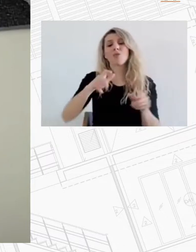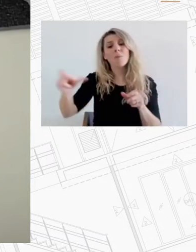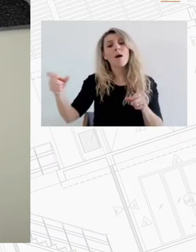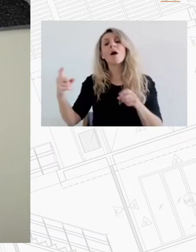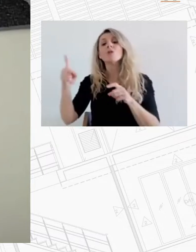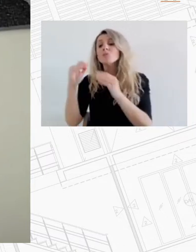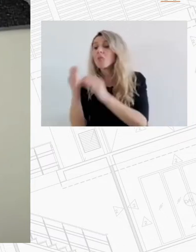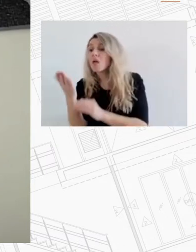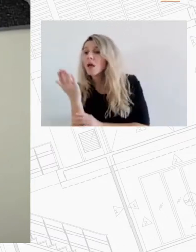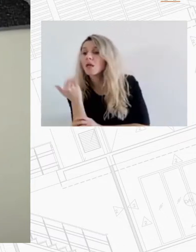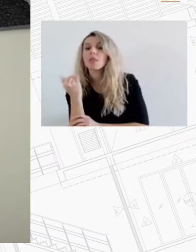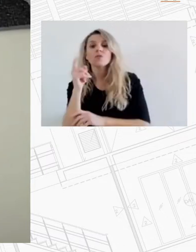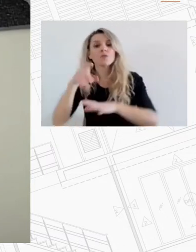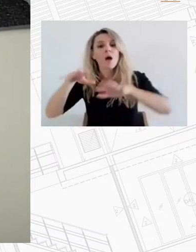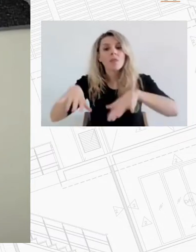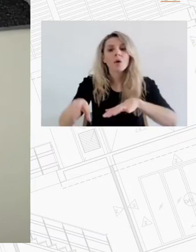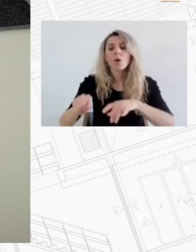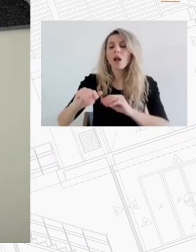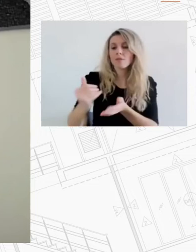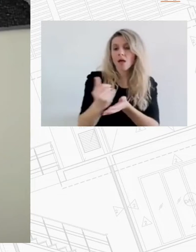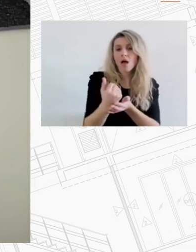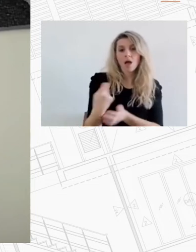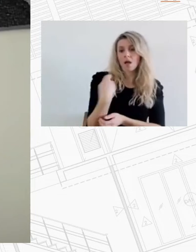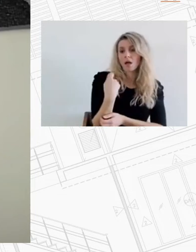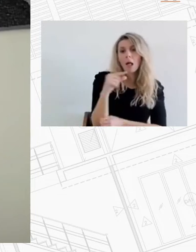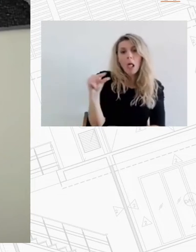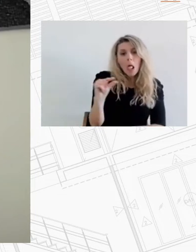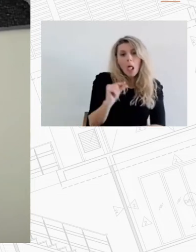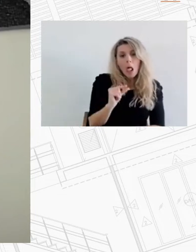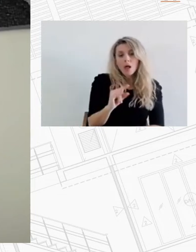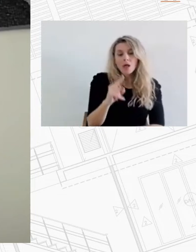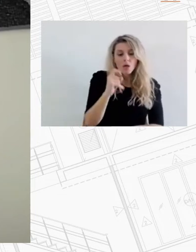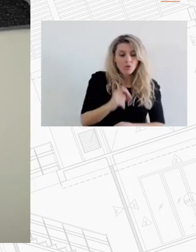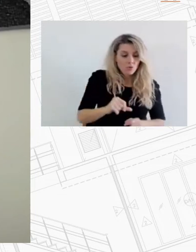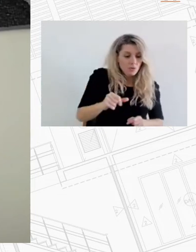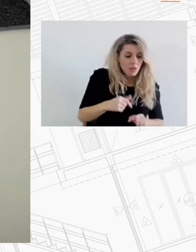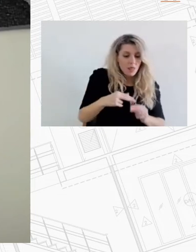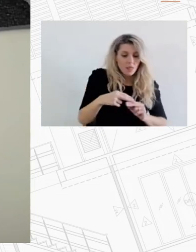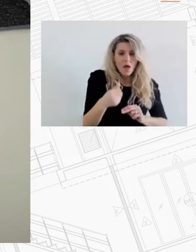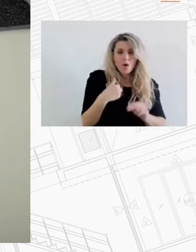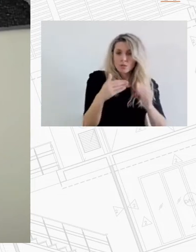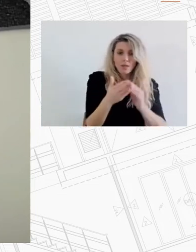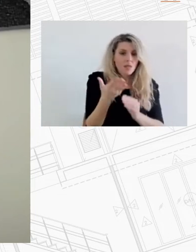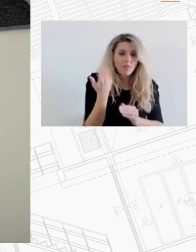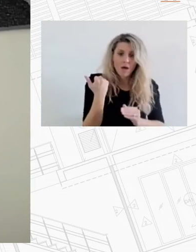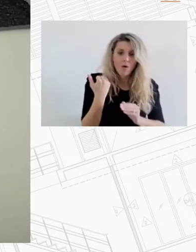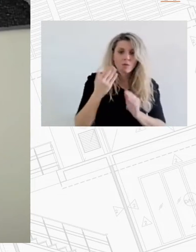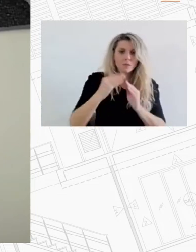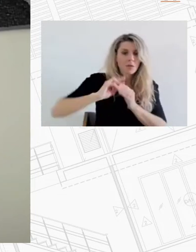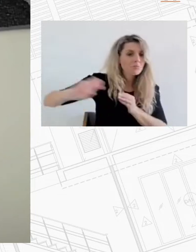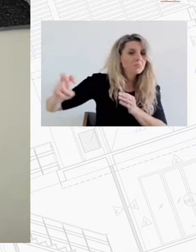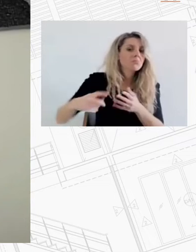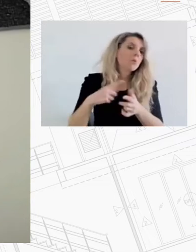είτε πολύ χαμηλών εισοδημάτων είτε απειλούνται από αστεγεία νέα ζευγάρια στο ξεκίνημα της ζωής τους